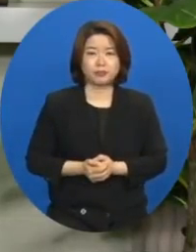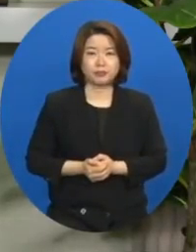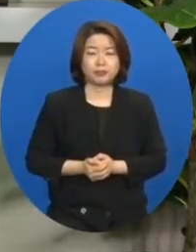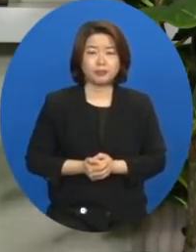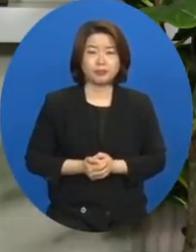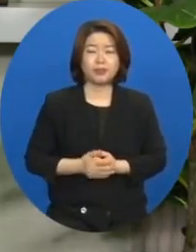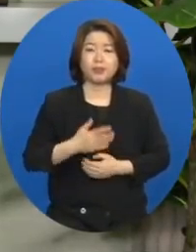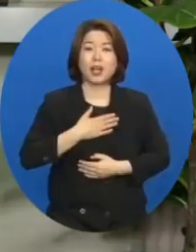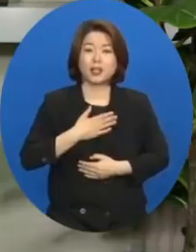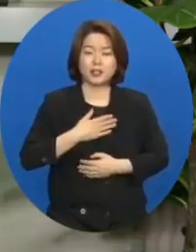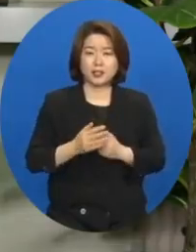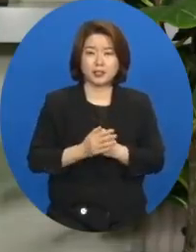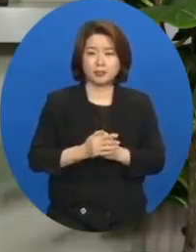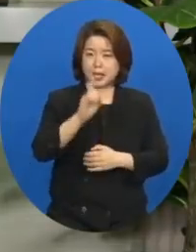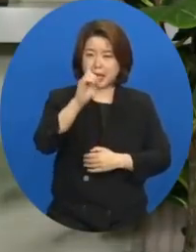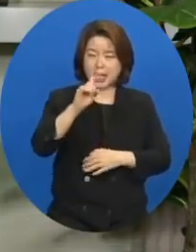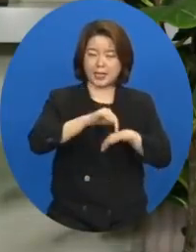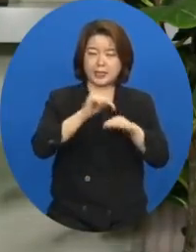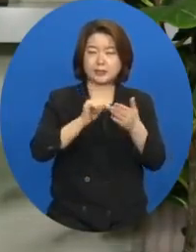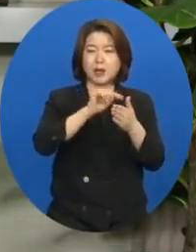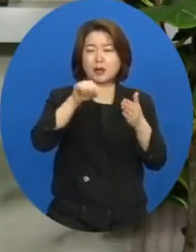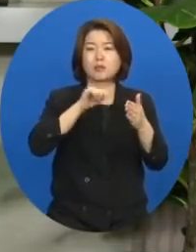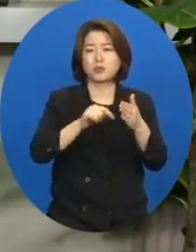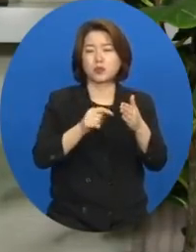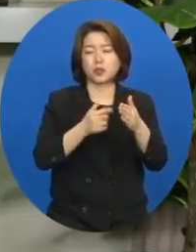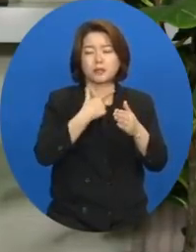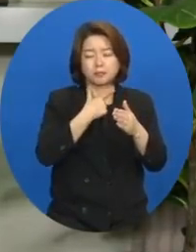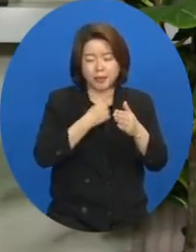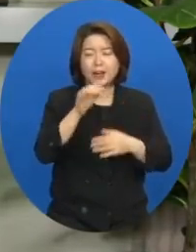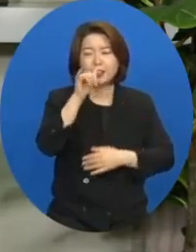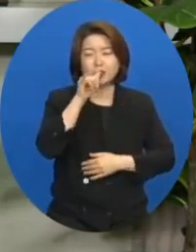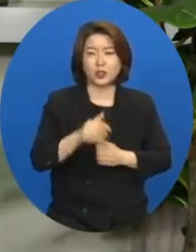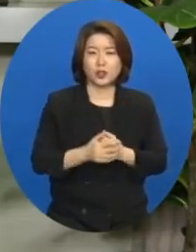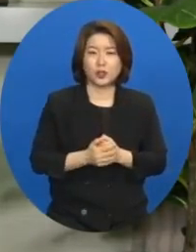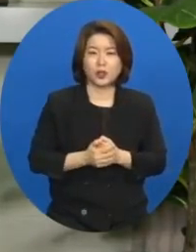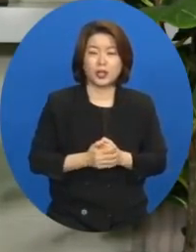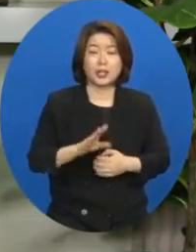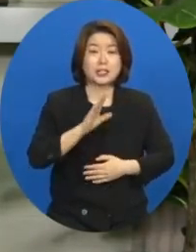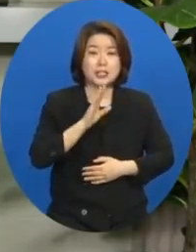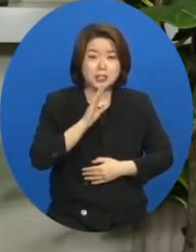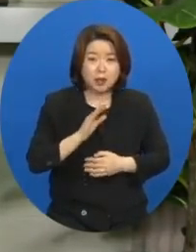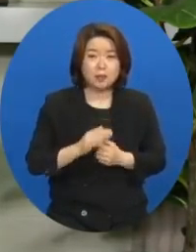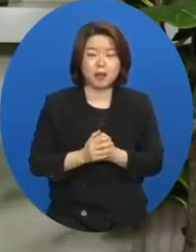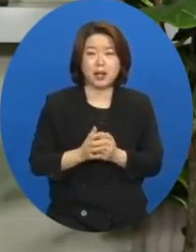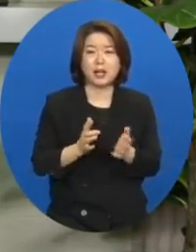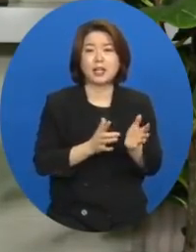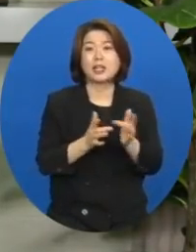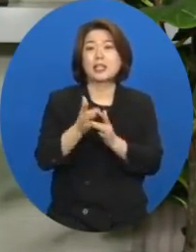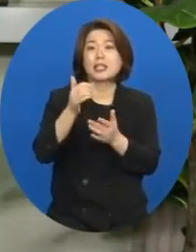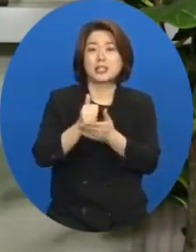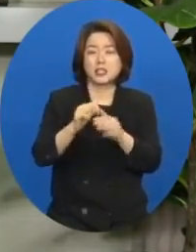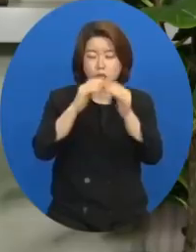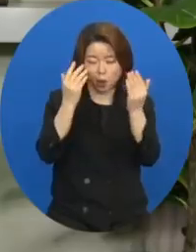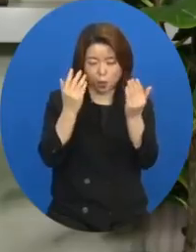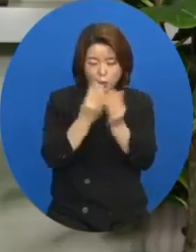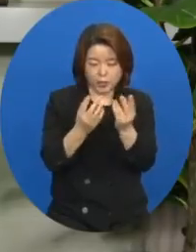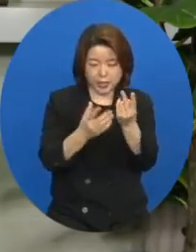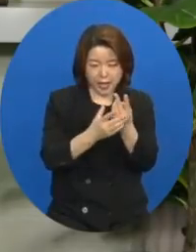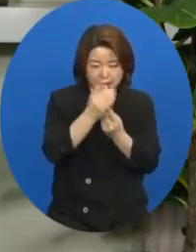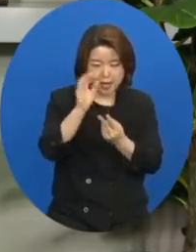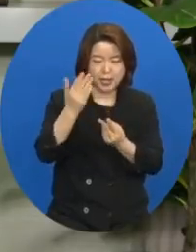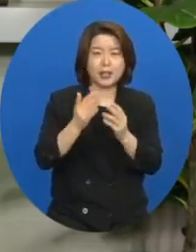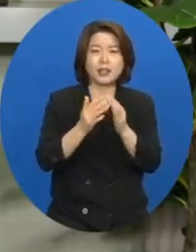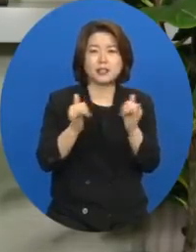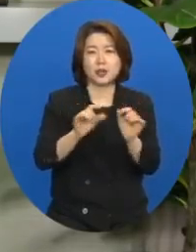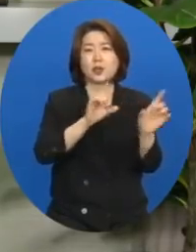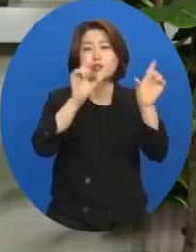저는 한 가지 마음의 소원이 있습니다. 그것은 정말 예수님과 온전히 하나 된 자로 사는 것